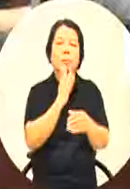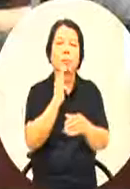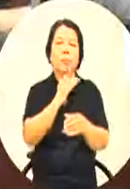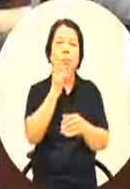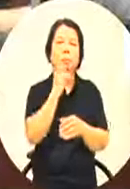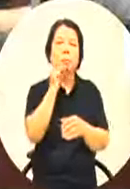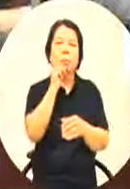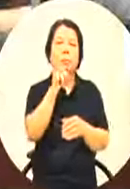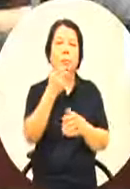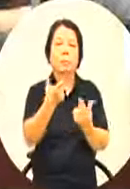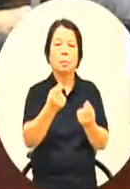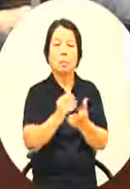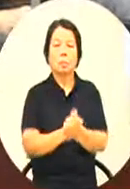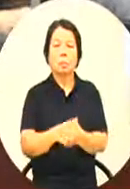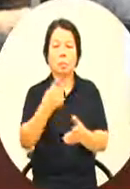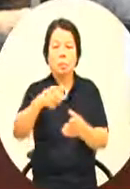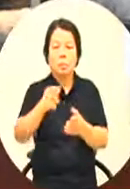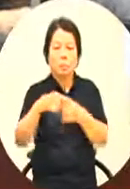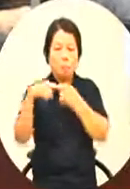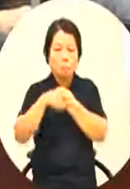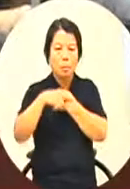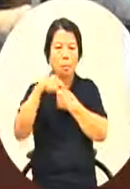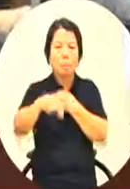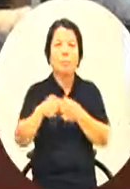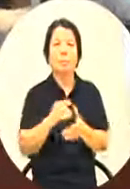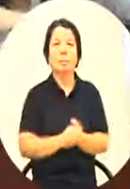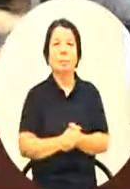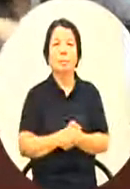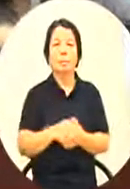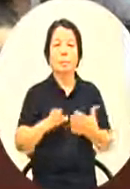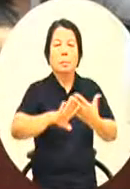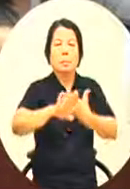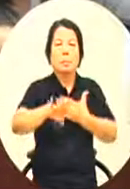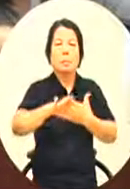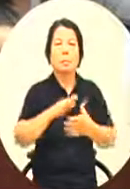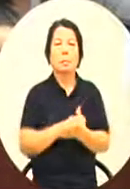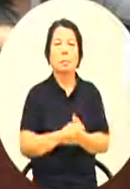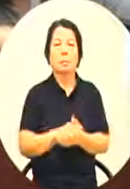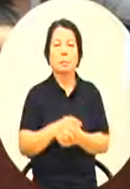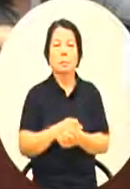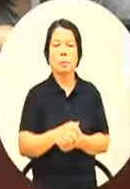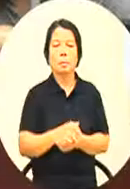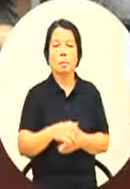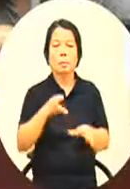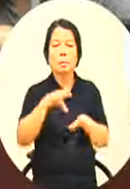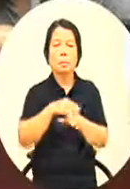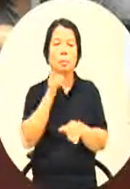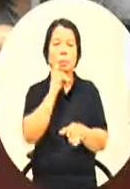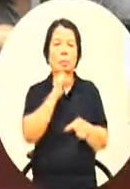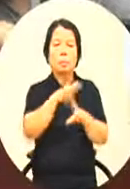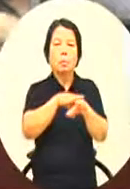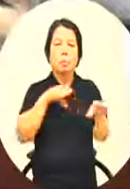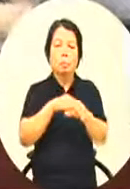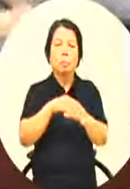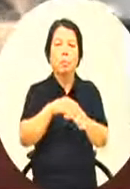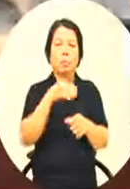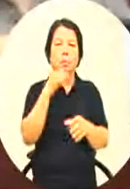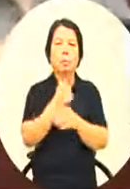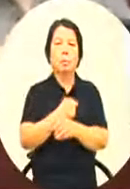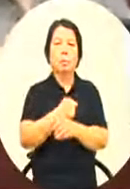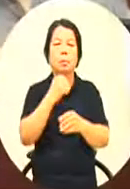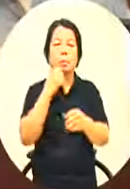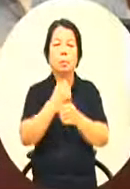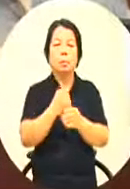这个部分我们可以再来演绎这个部分那另外所谓的货柜的作品或是钢雕的作品